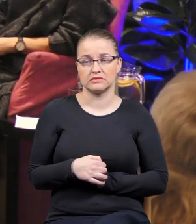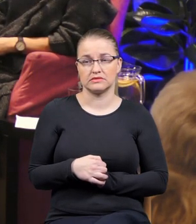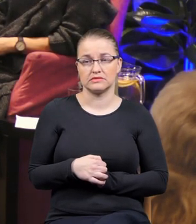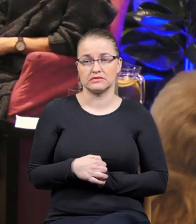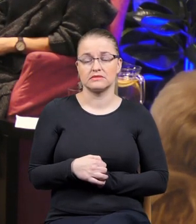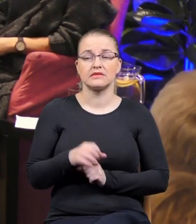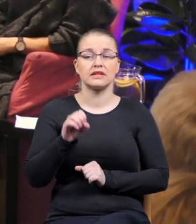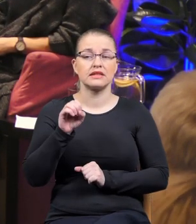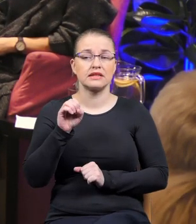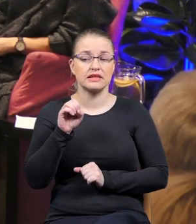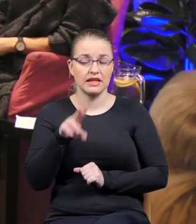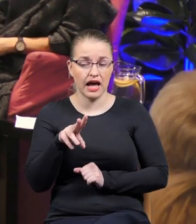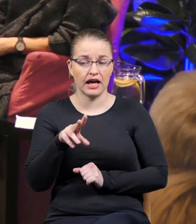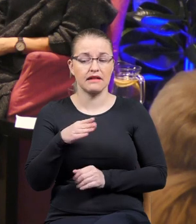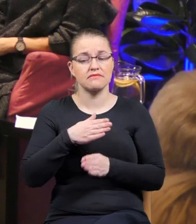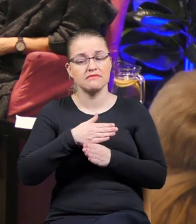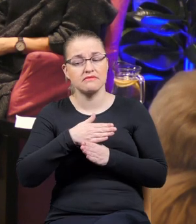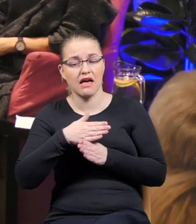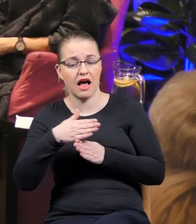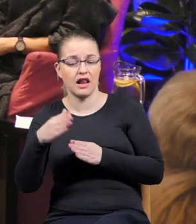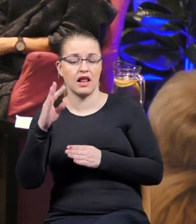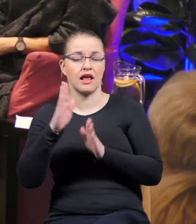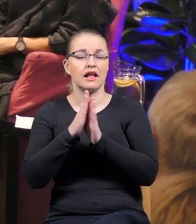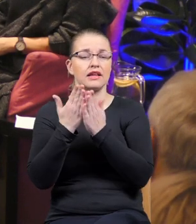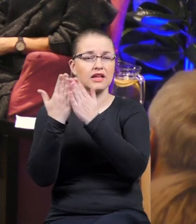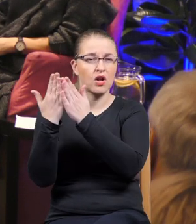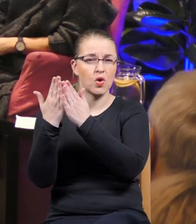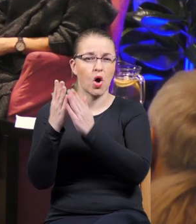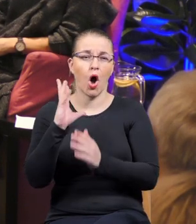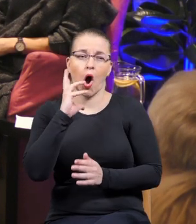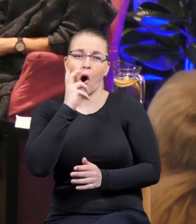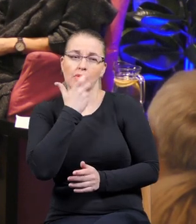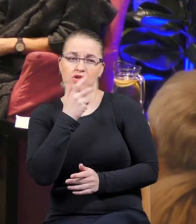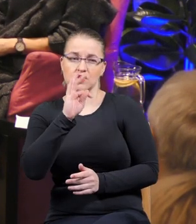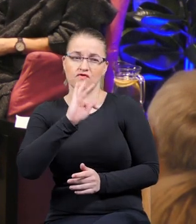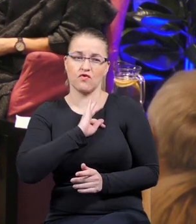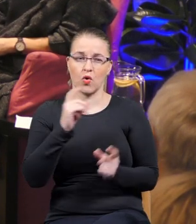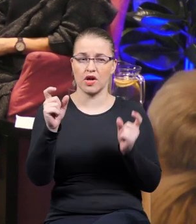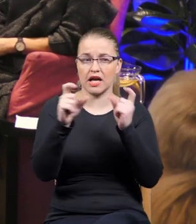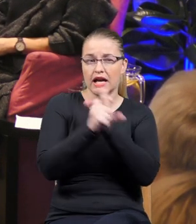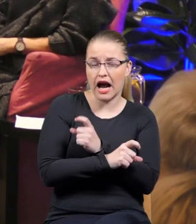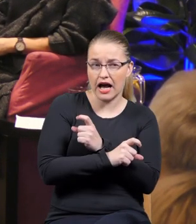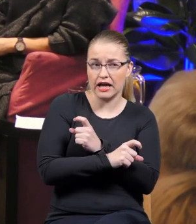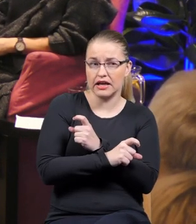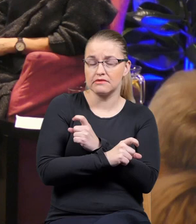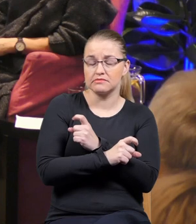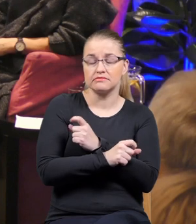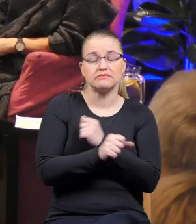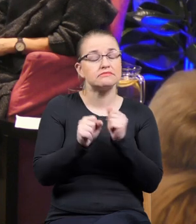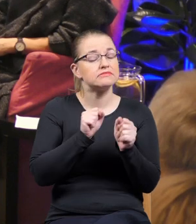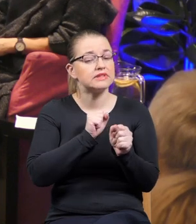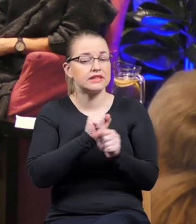Rzeczywiście ta kontynuacja literatury kalającej własne gniazdo myślę, że jest bardzo